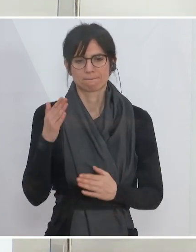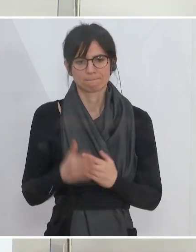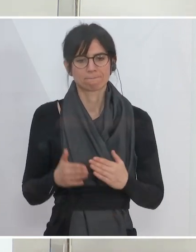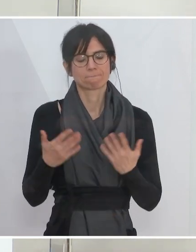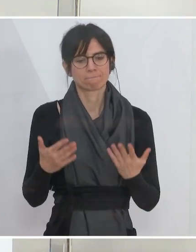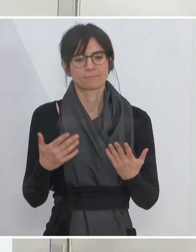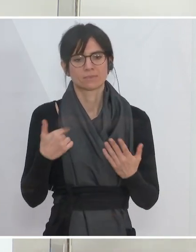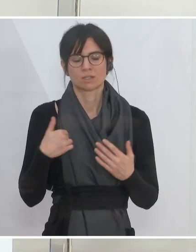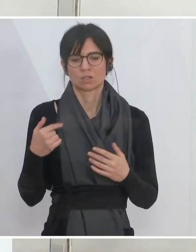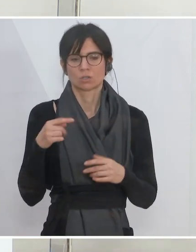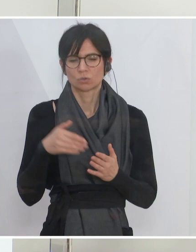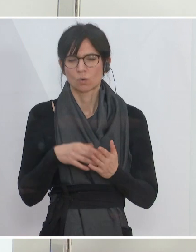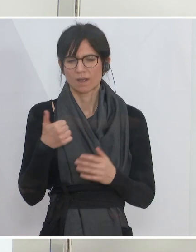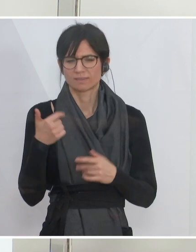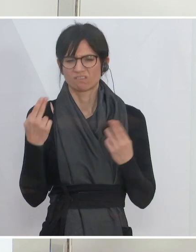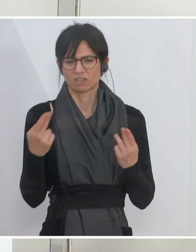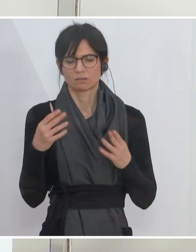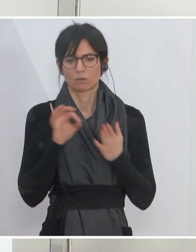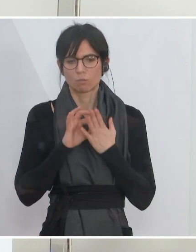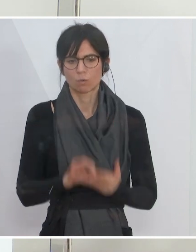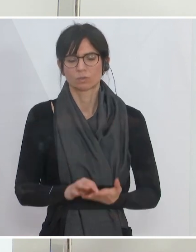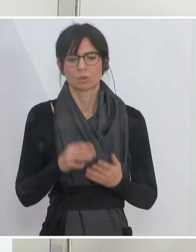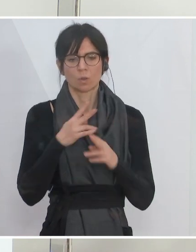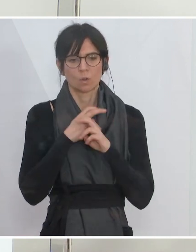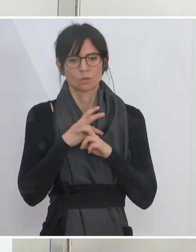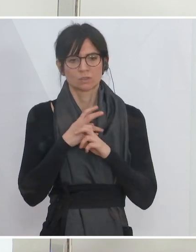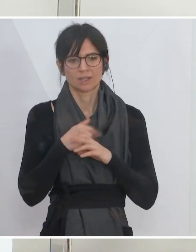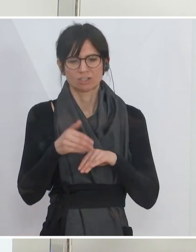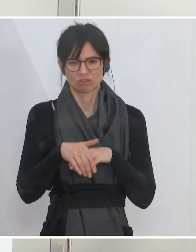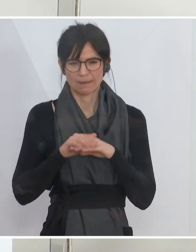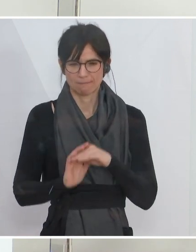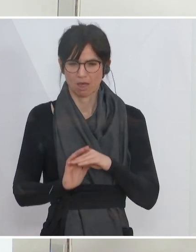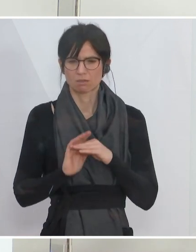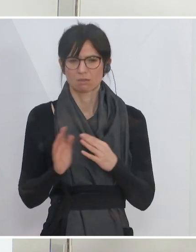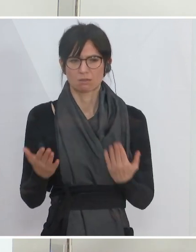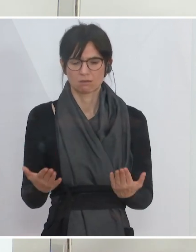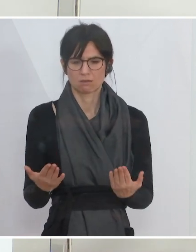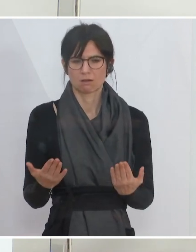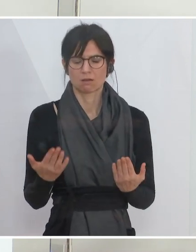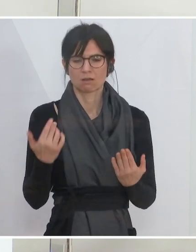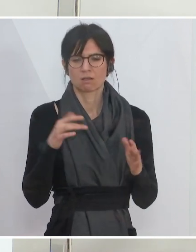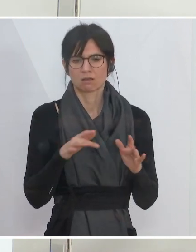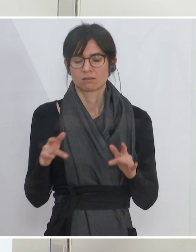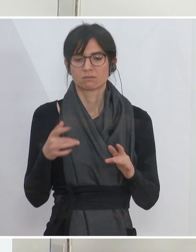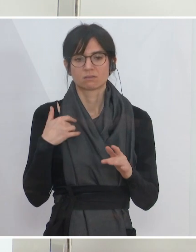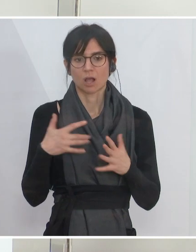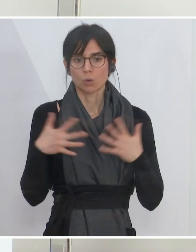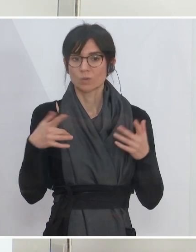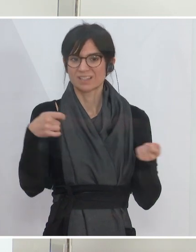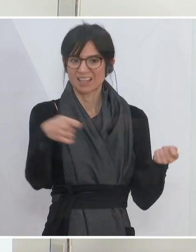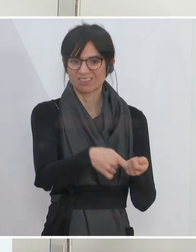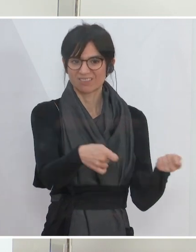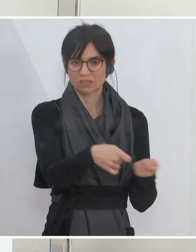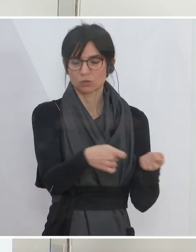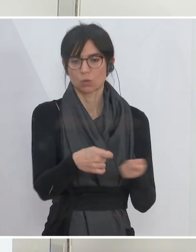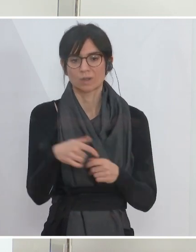ein wesentlicher Punkt. Sie wissen ja auch, dass die österreichischen Gemeinden wesentliche Investoren sind und